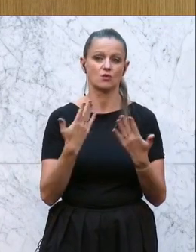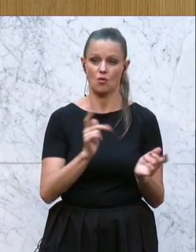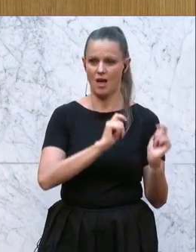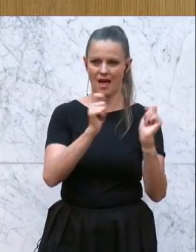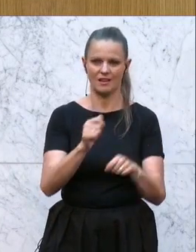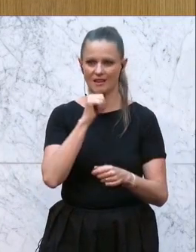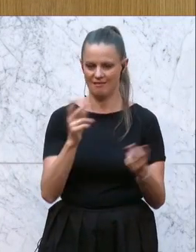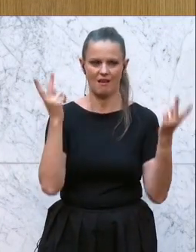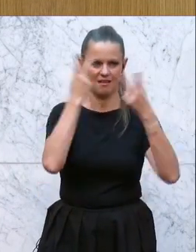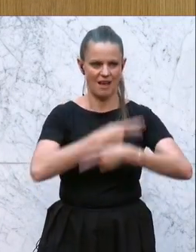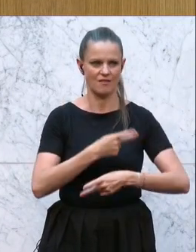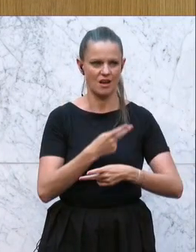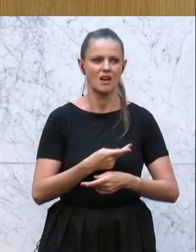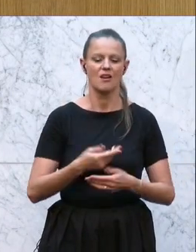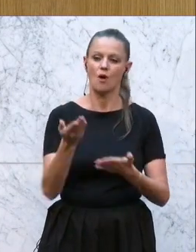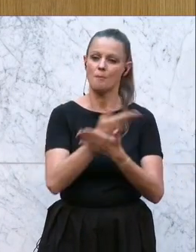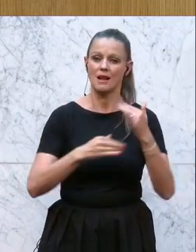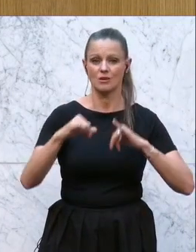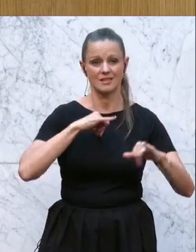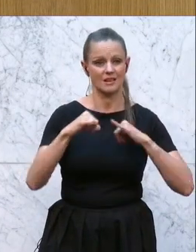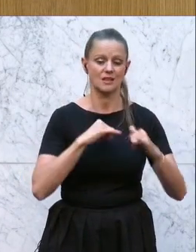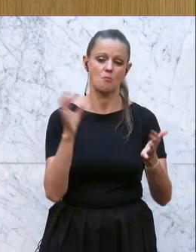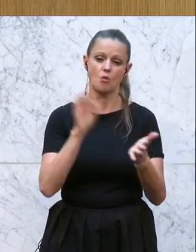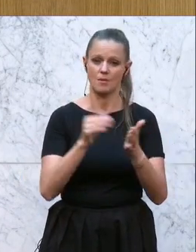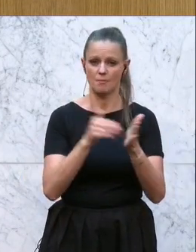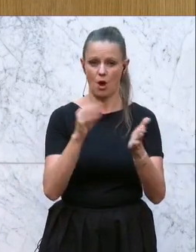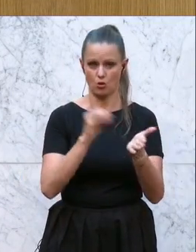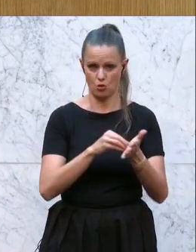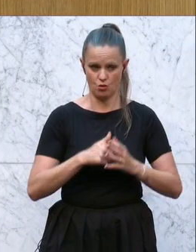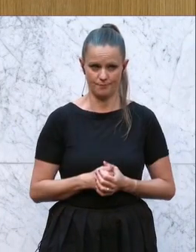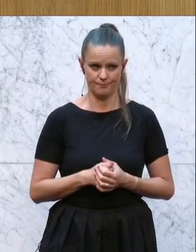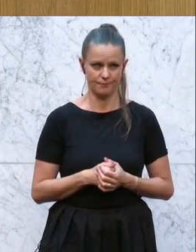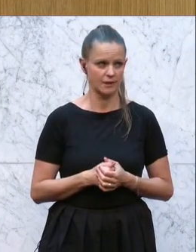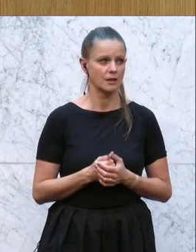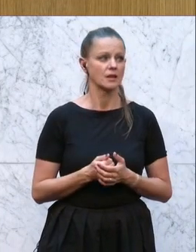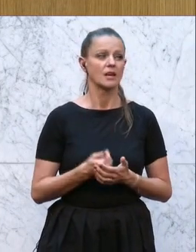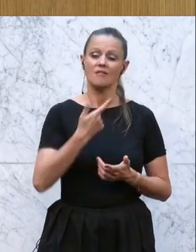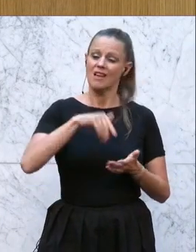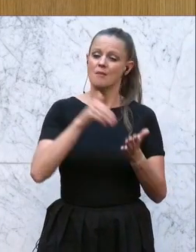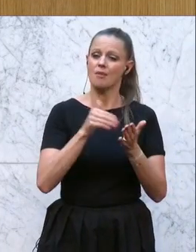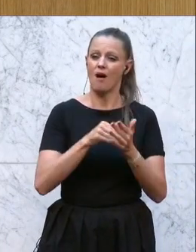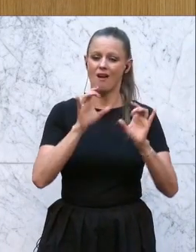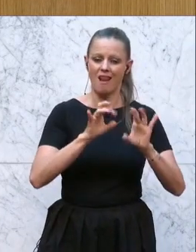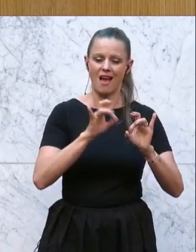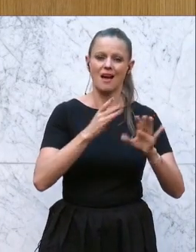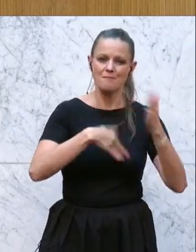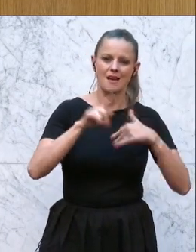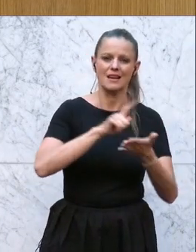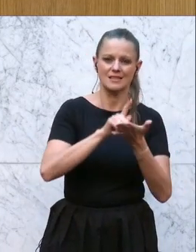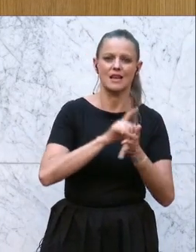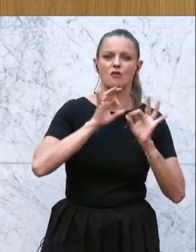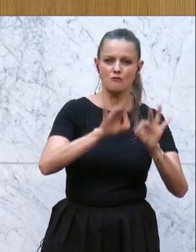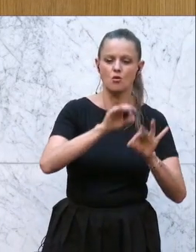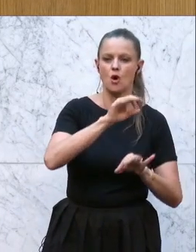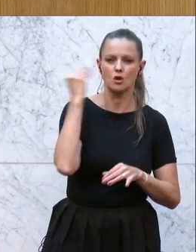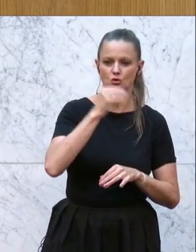zustimmen, denn die Bildungsdirektion werden wir im Moment noch brauchen. Wir wollen Lehrer, die wieder mehr Zeit für die Schülerinnen und Schüler haben.